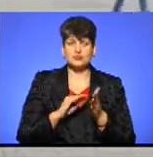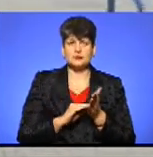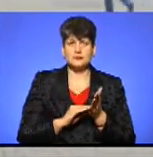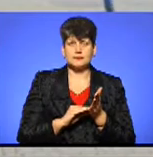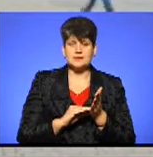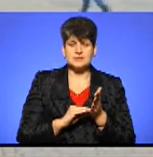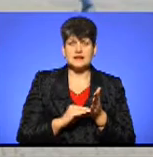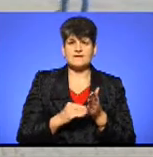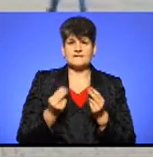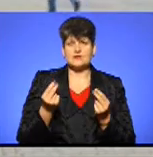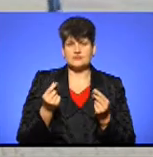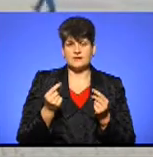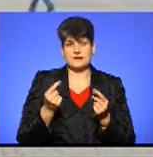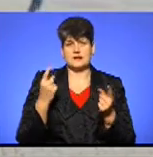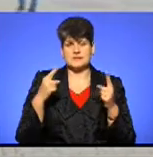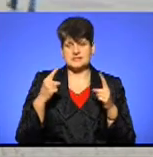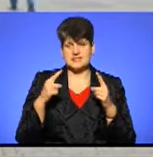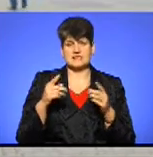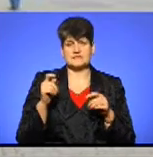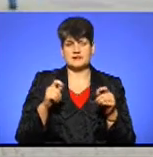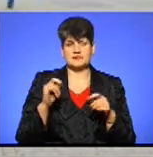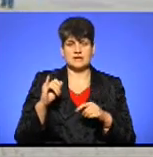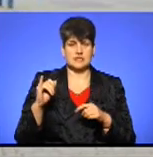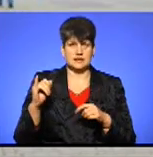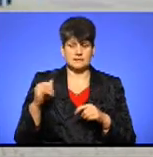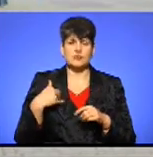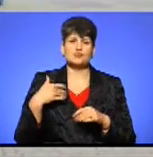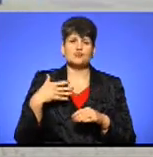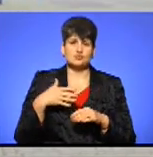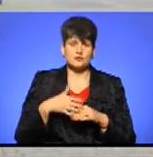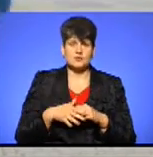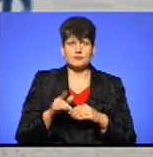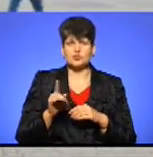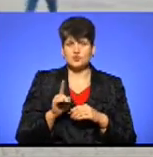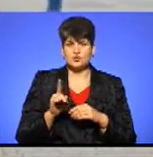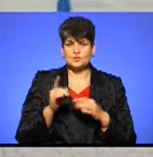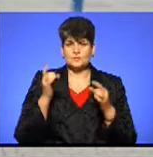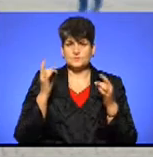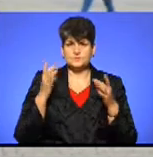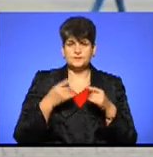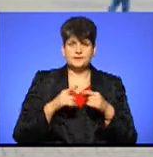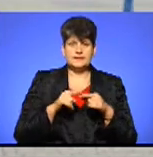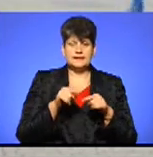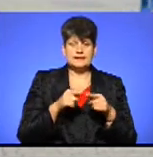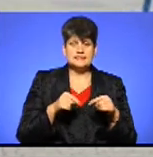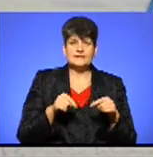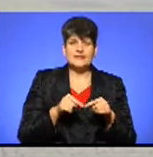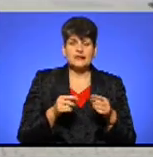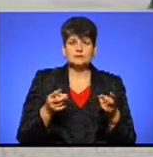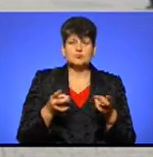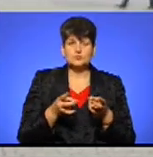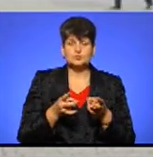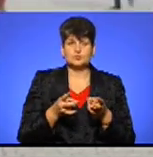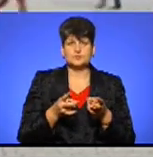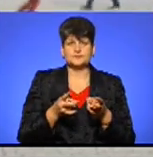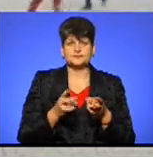«Культура» і фінансування на мистецький фестиваль її. Ми розуміємо, що культура – це та сфера, яка потребує дотації